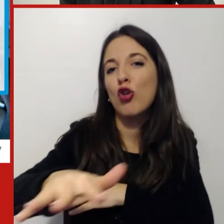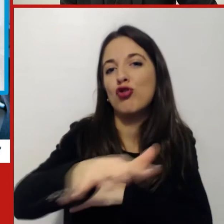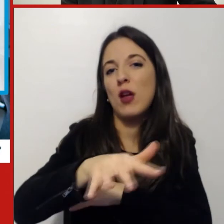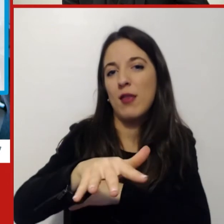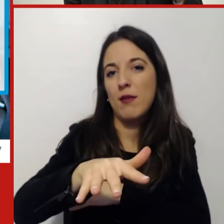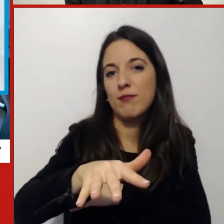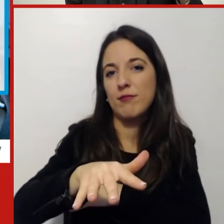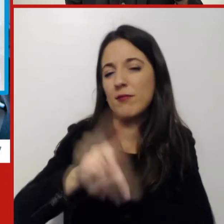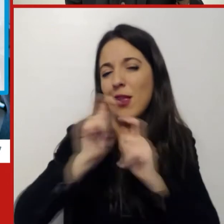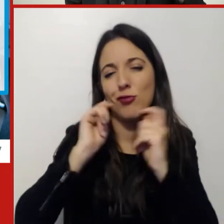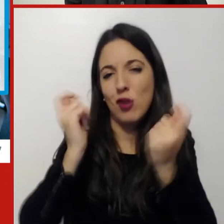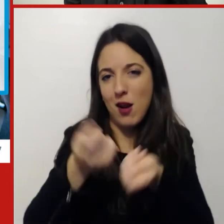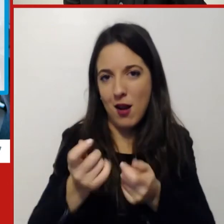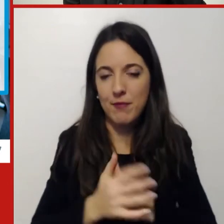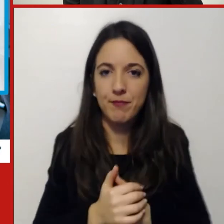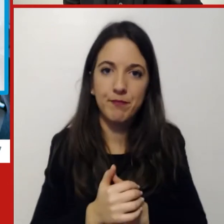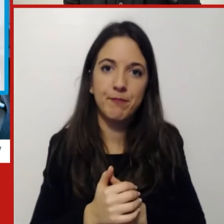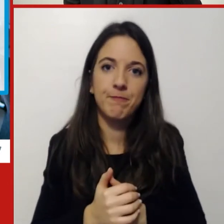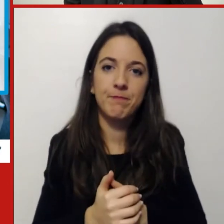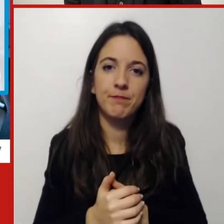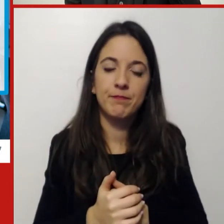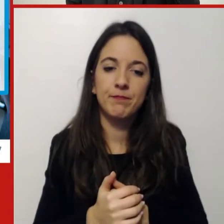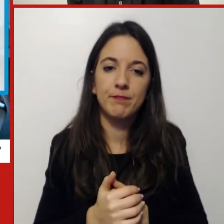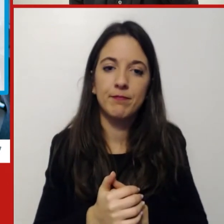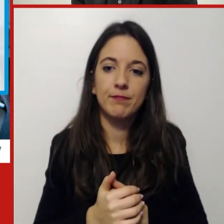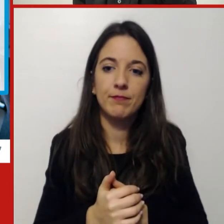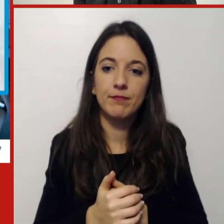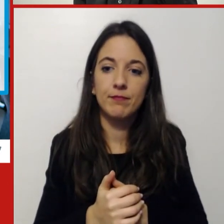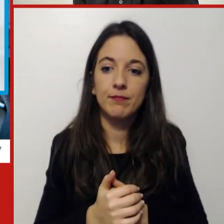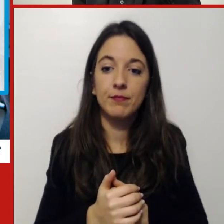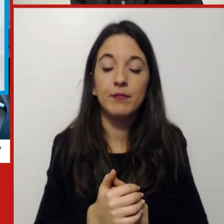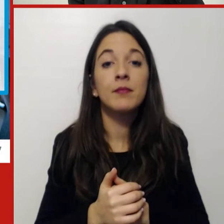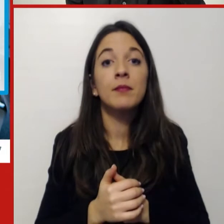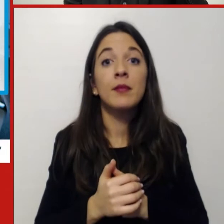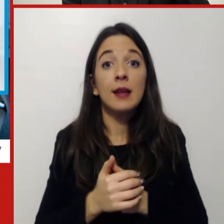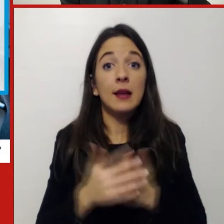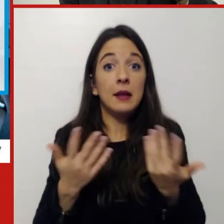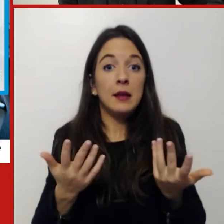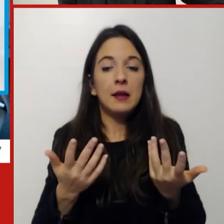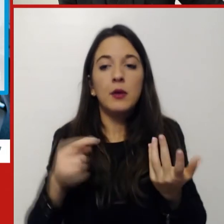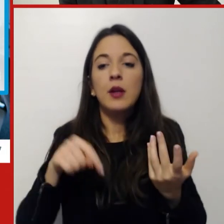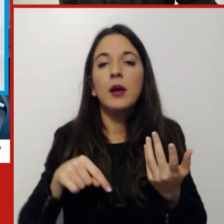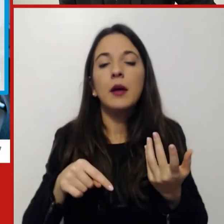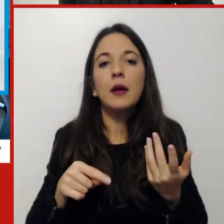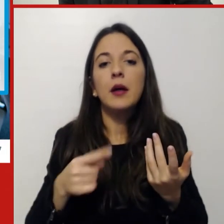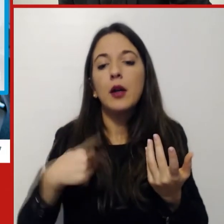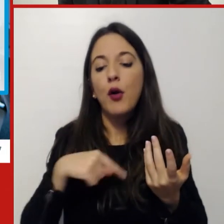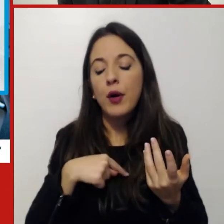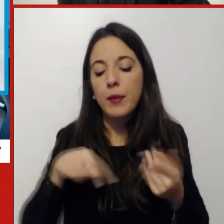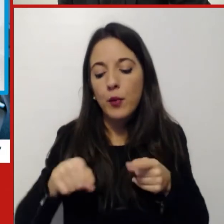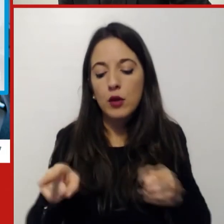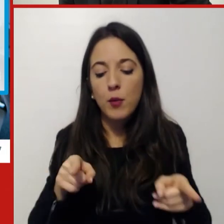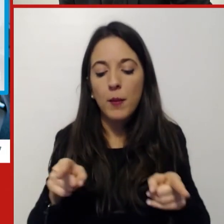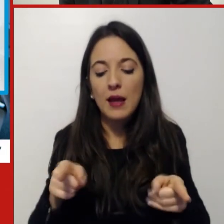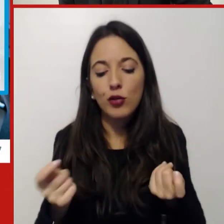allora pochi elementi su questi, sfida per le persone, che momento stiamo gestendo adesso? Beh se